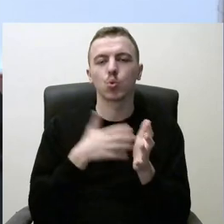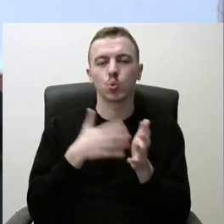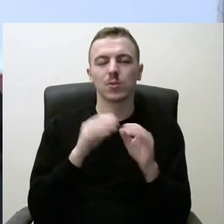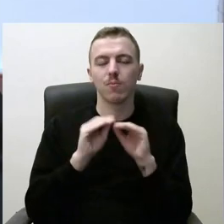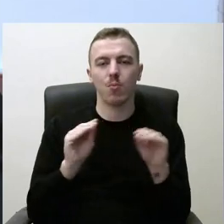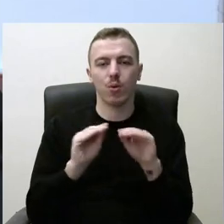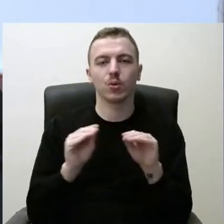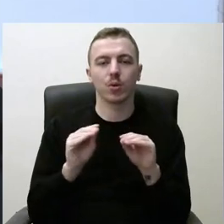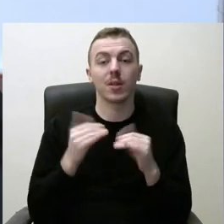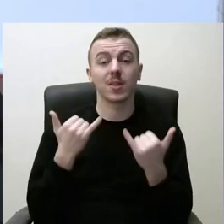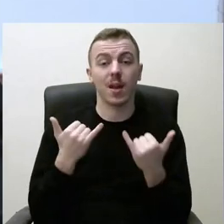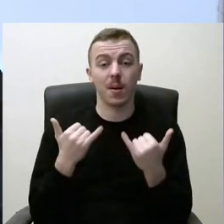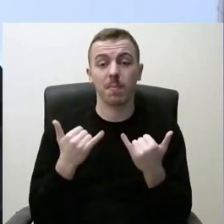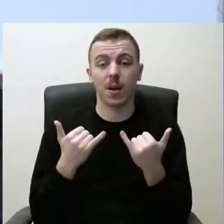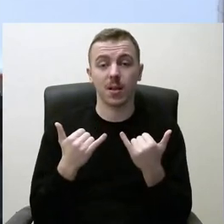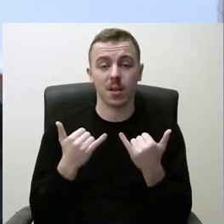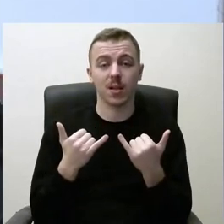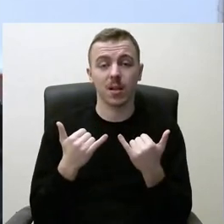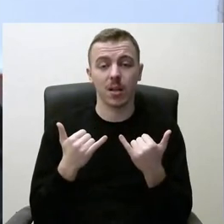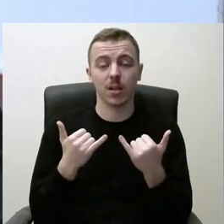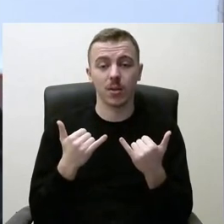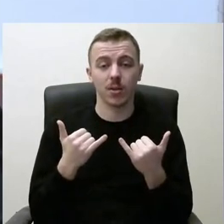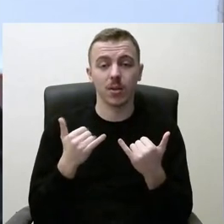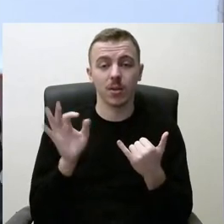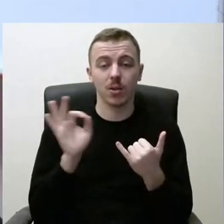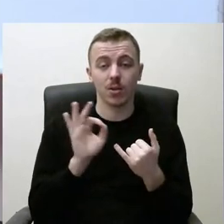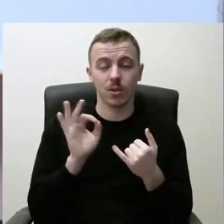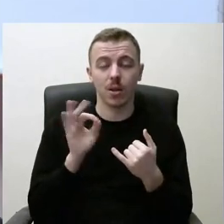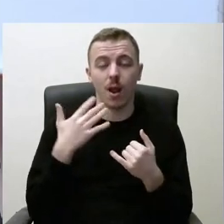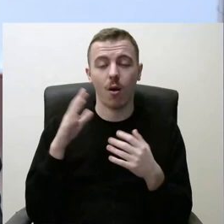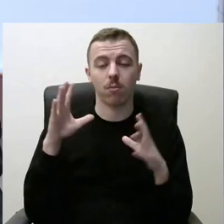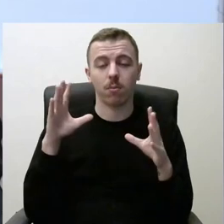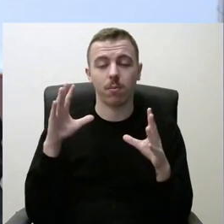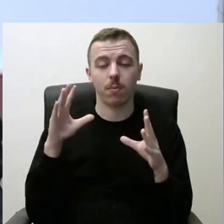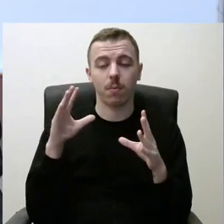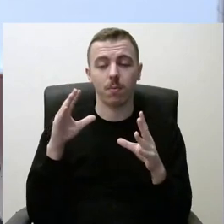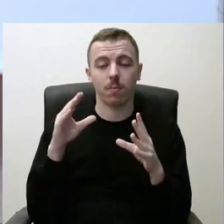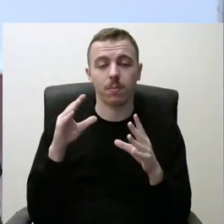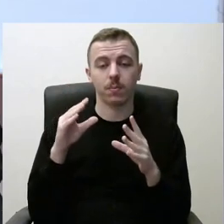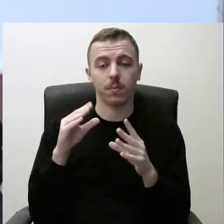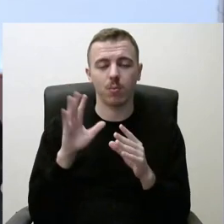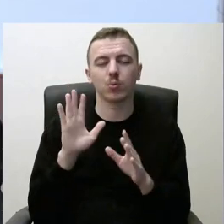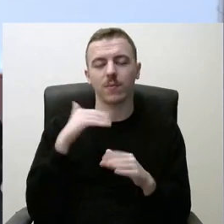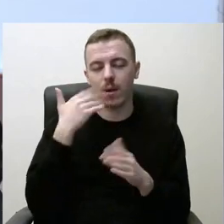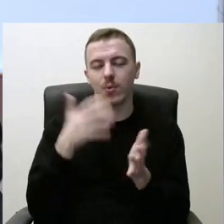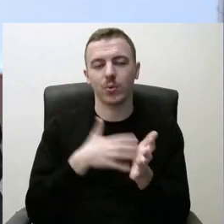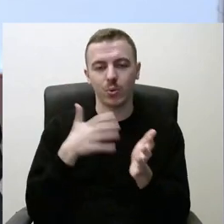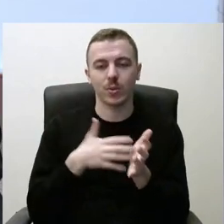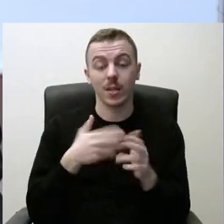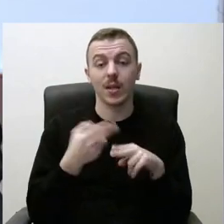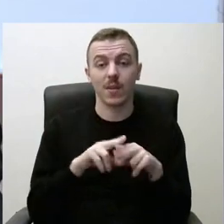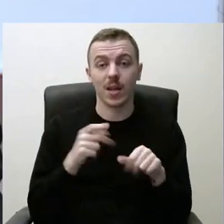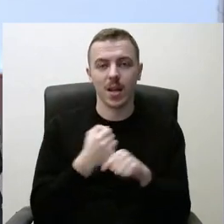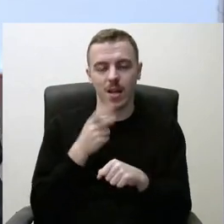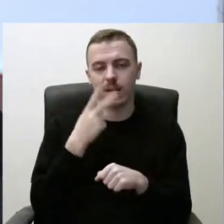Jų, kol kas dabar tas jau, kaip pasakyti, šviturėlis po truputį įsijungia, bet jų tikrai truks, tai turime labai ir šitą